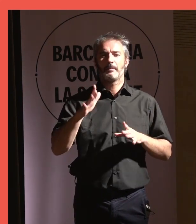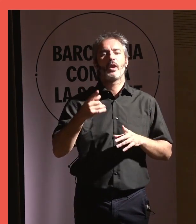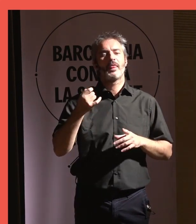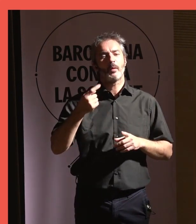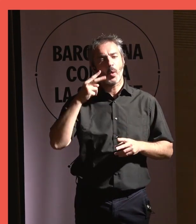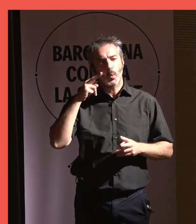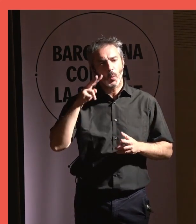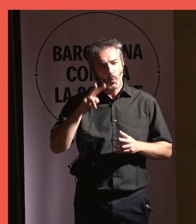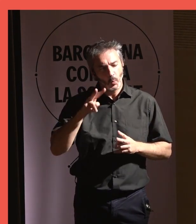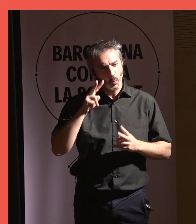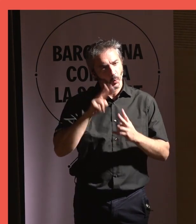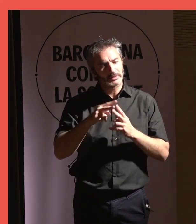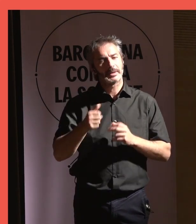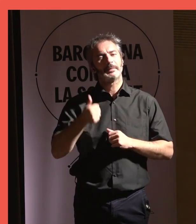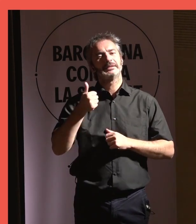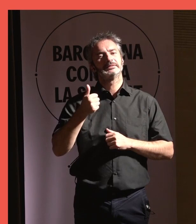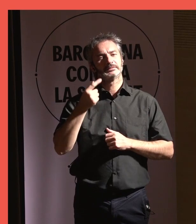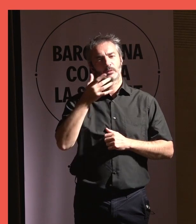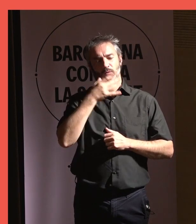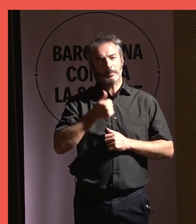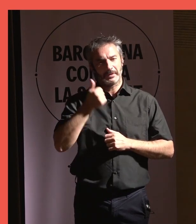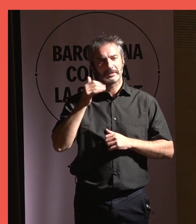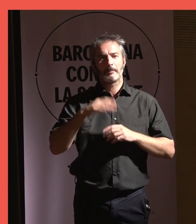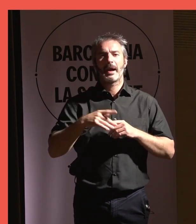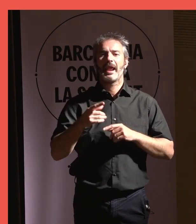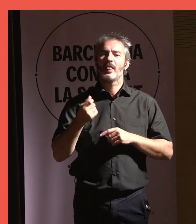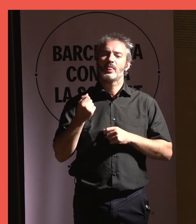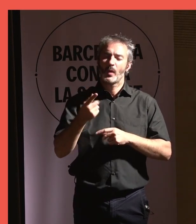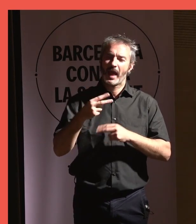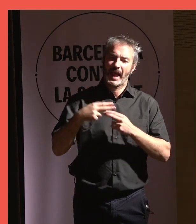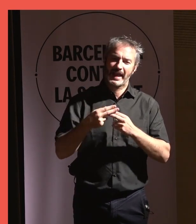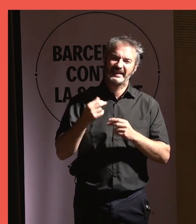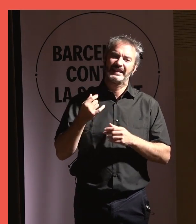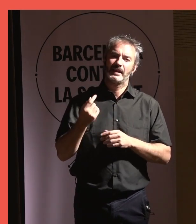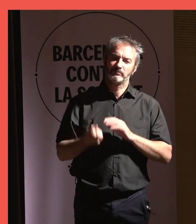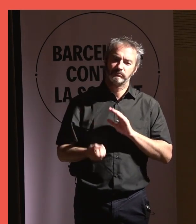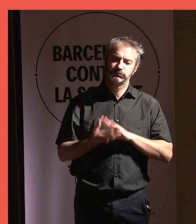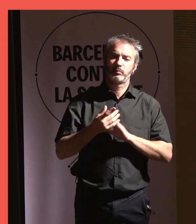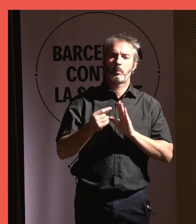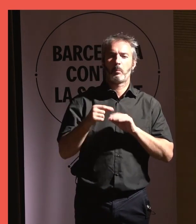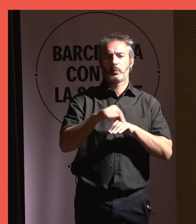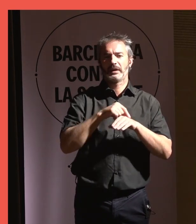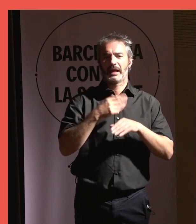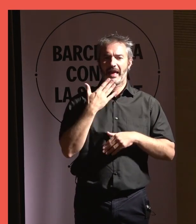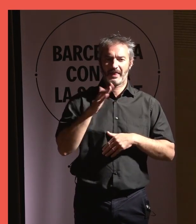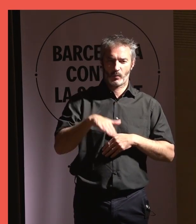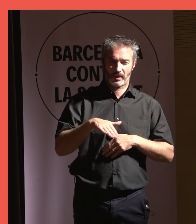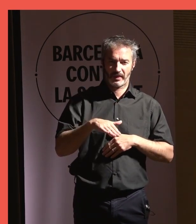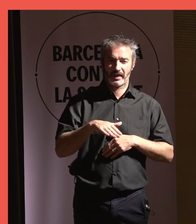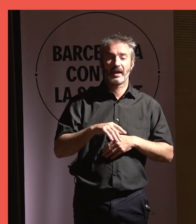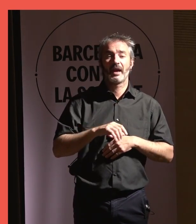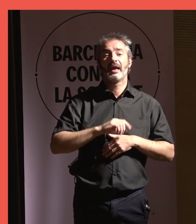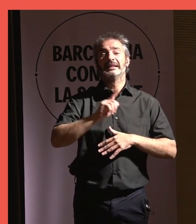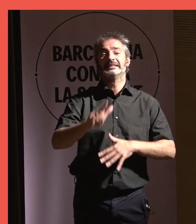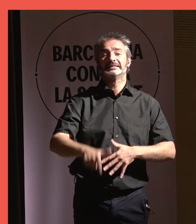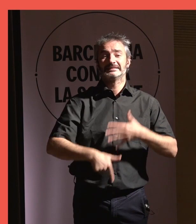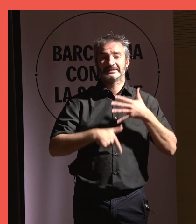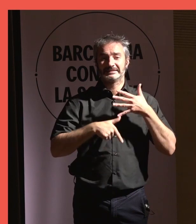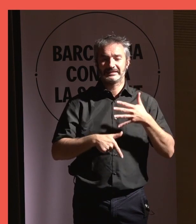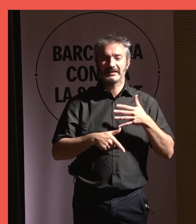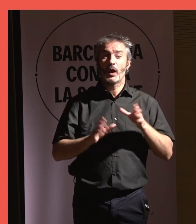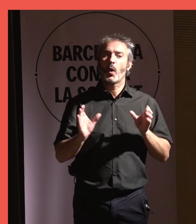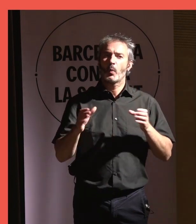més encara per saber les eines necessàries per implementar les polítiques adequades. Conclusió número 7. La